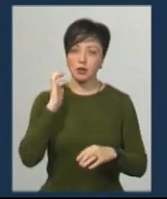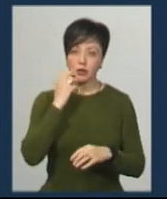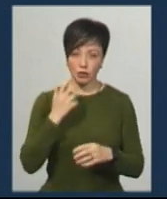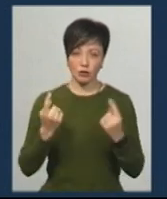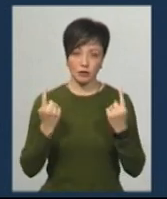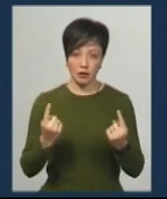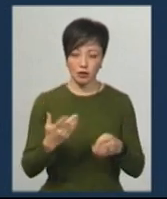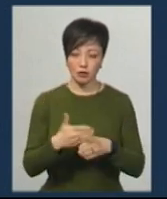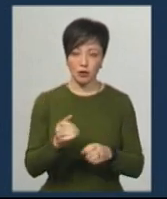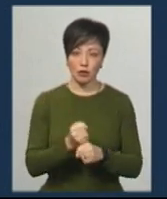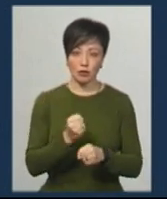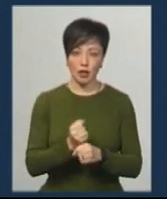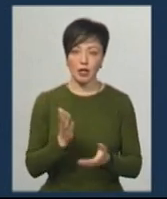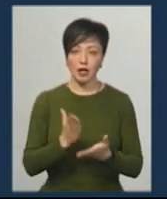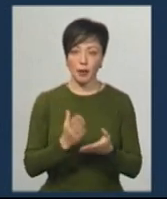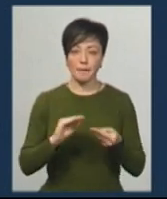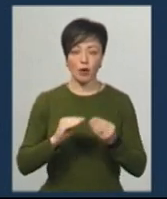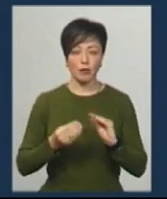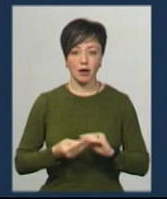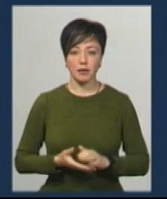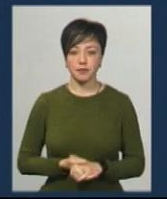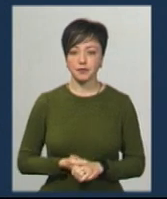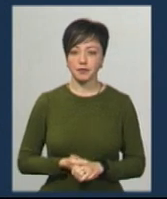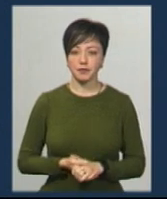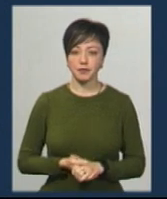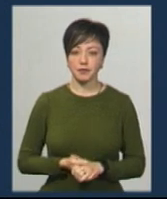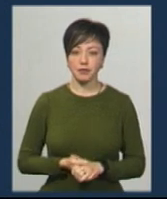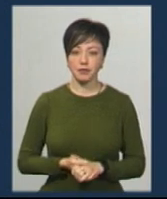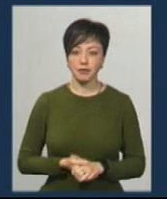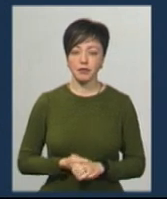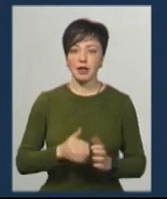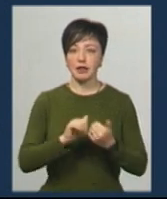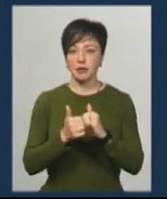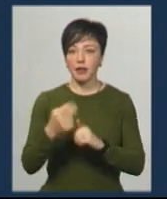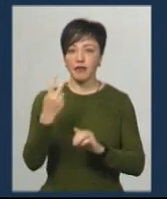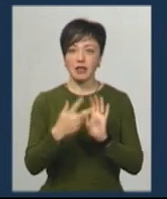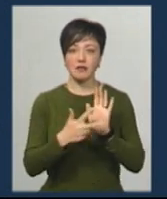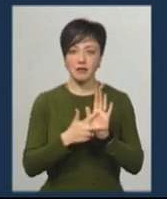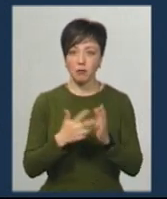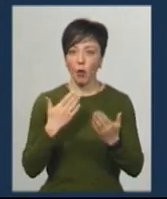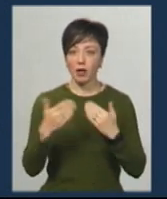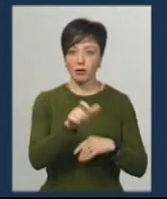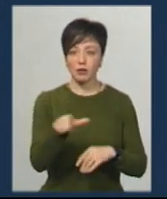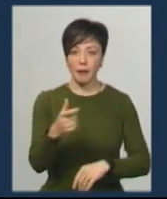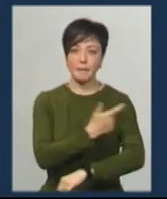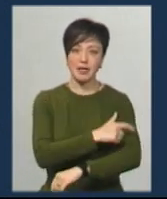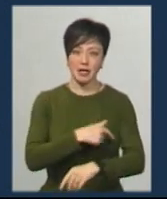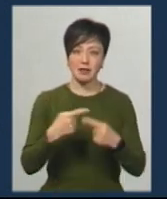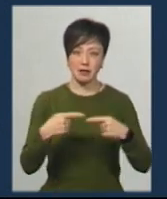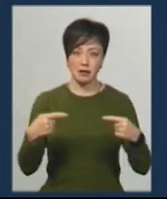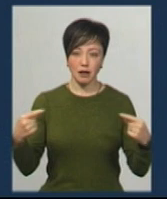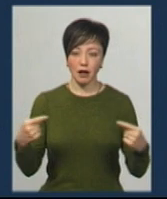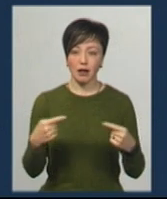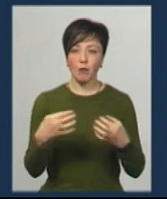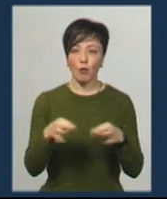кусок роботи. Є певні проблеми, заміни, все інше. 28 контактних. Там йдуть і медсестри. Ті, що на